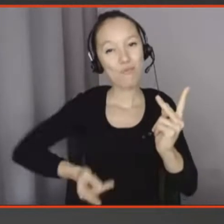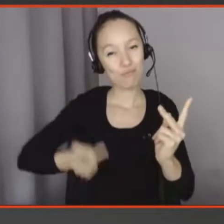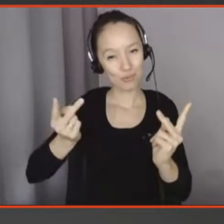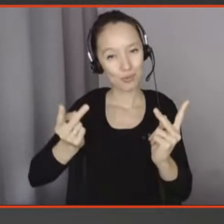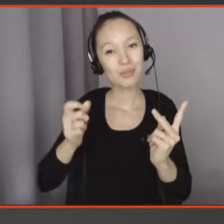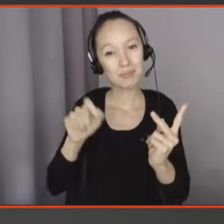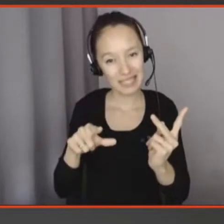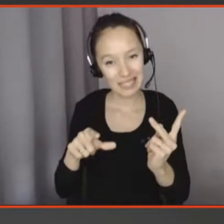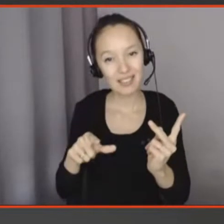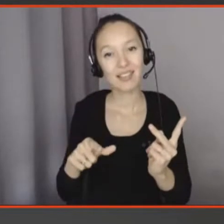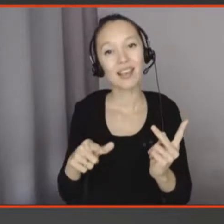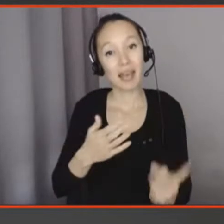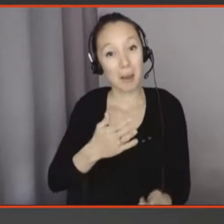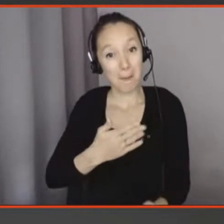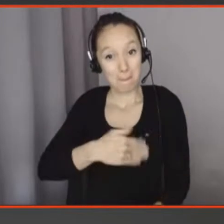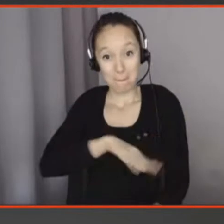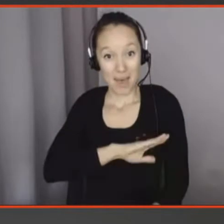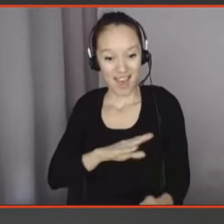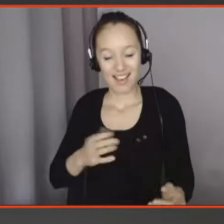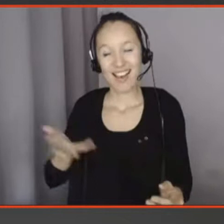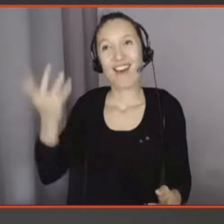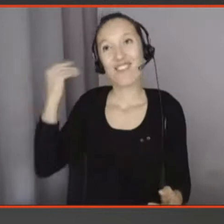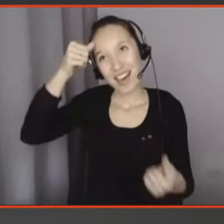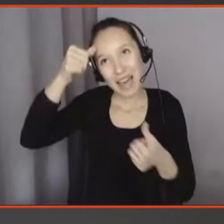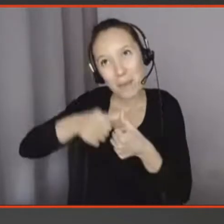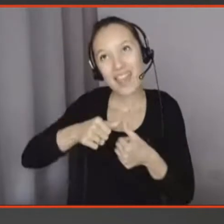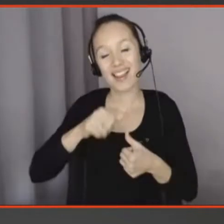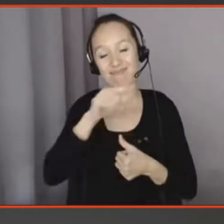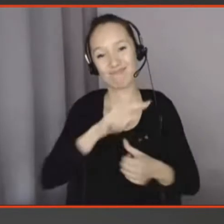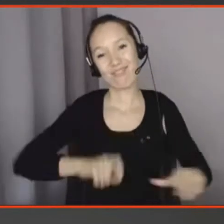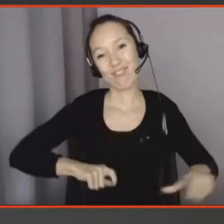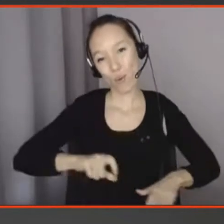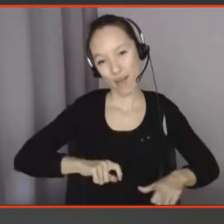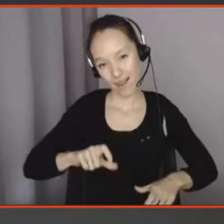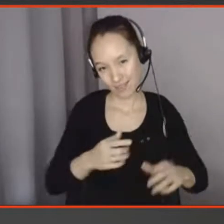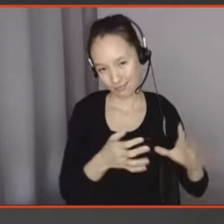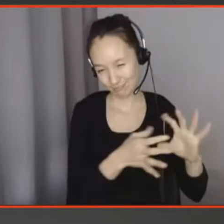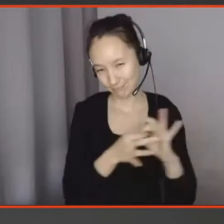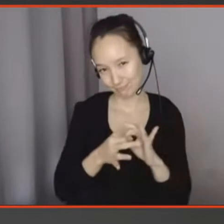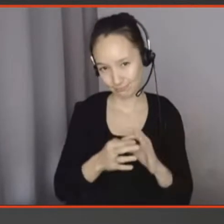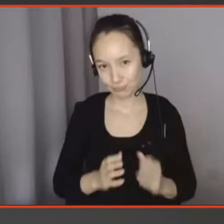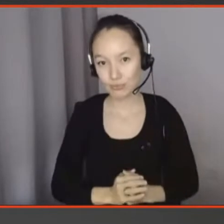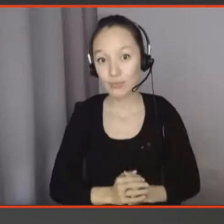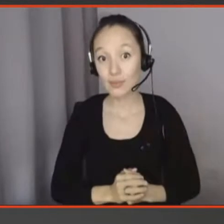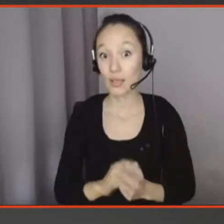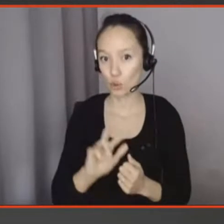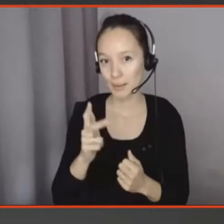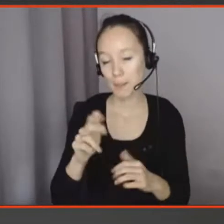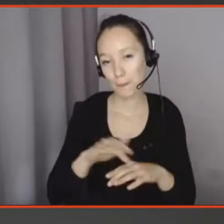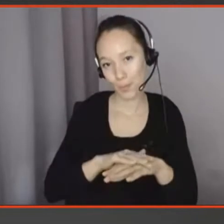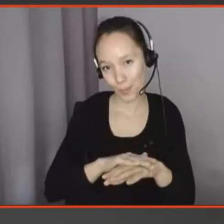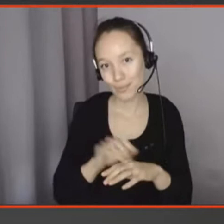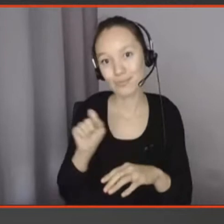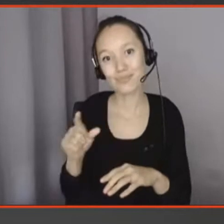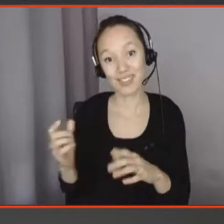relationnels qu'elle m'évoque avec mes collègues. La troisième raison pour laquelle cette lampe devient meaningful, c'est parce qu'en fait, je l'ai ramenée sur scène aujourd